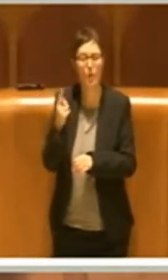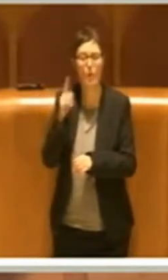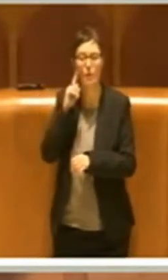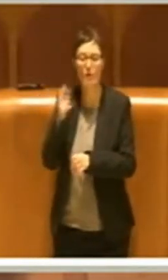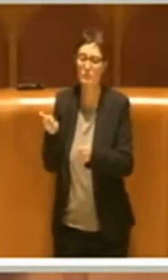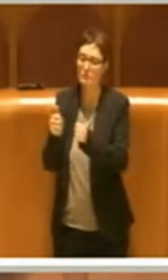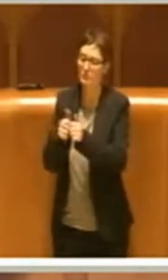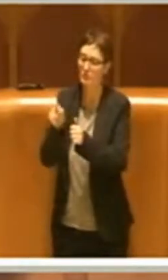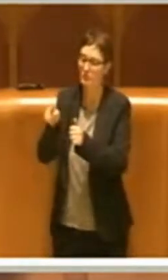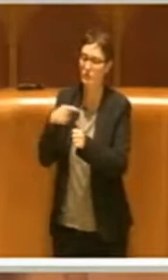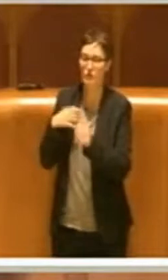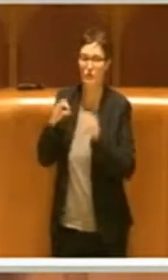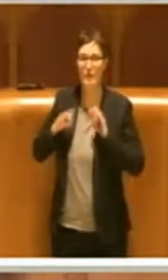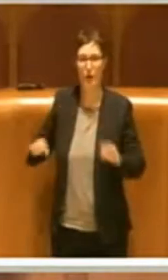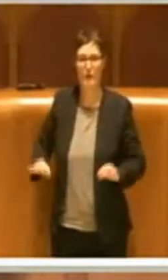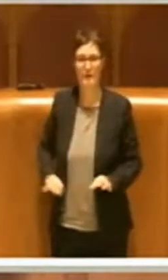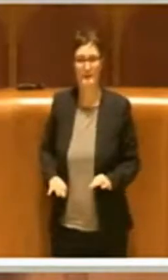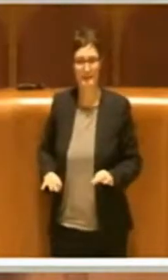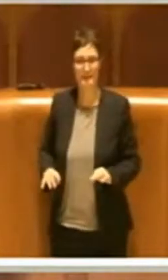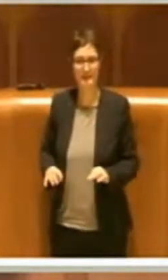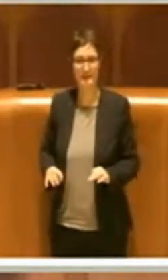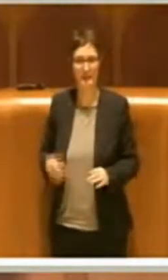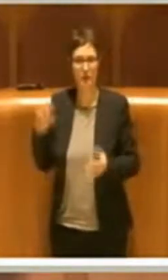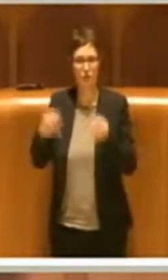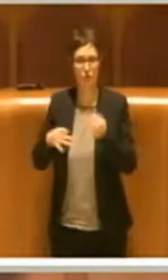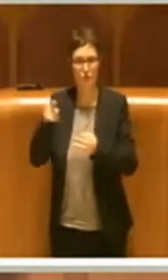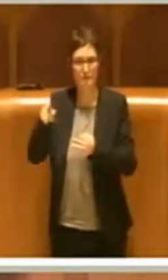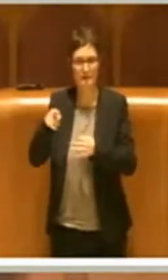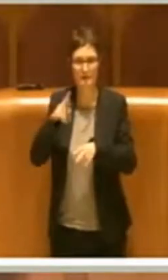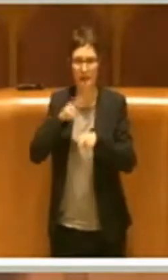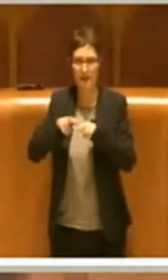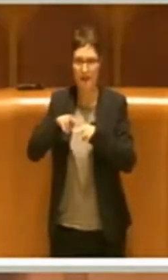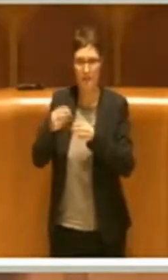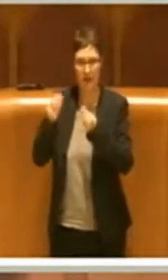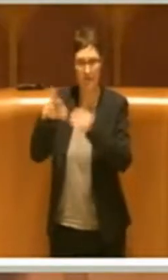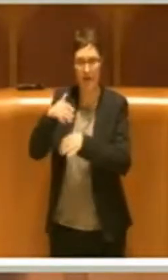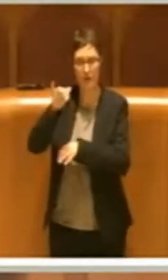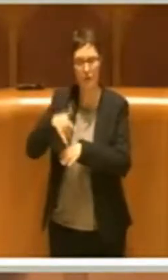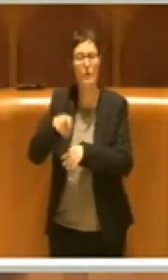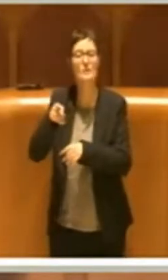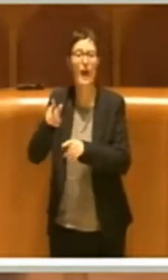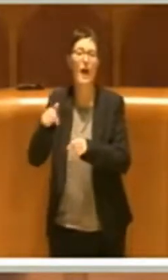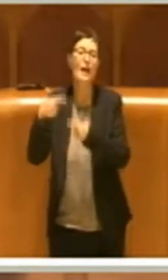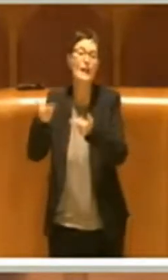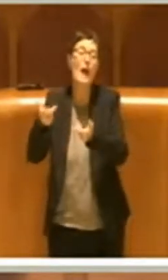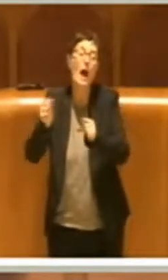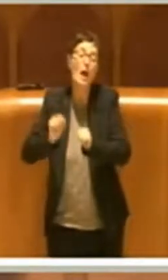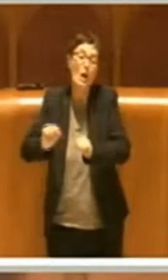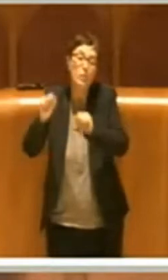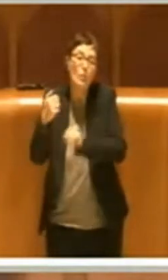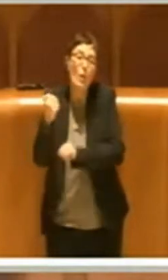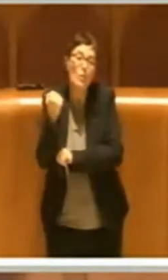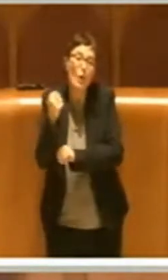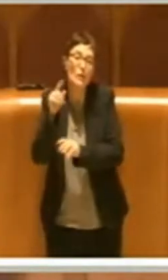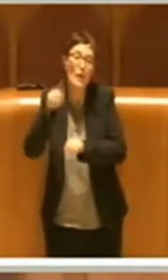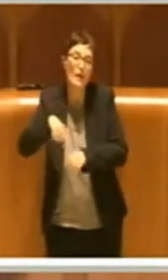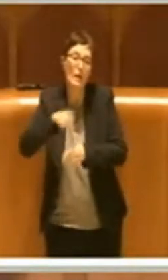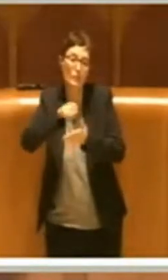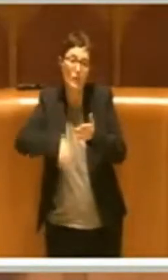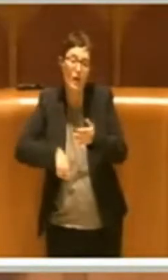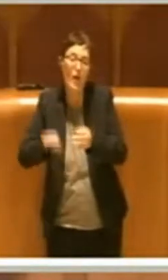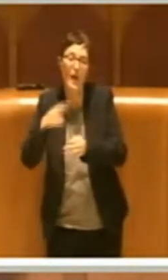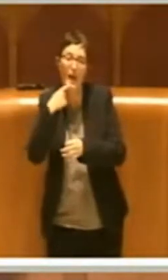del prefetto, da parte del prefetto, in tal caso avranno anche il potere di accertare e quindi di apporre la pubblica fede sulle proprie dichiarazioni,